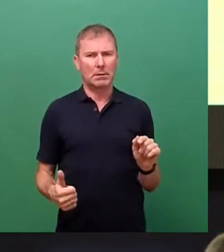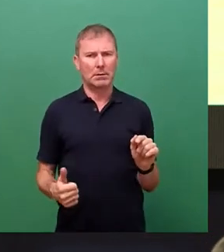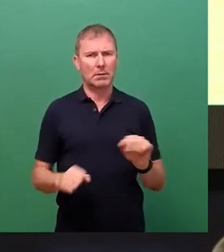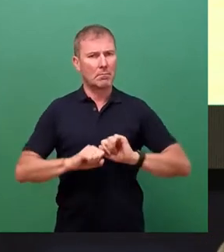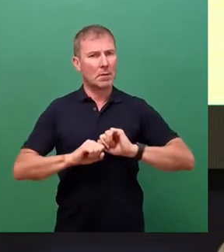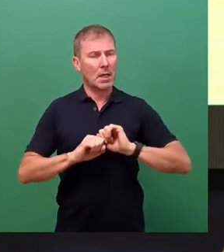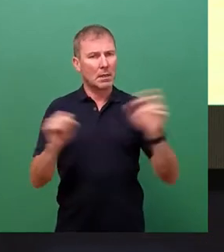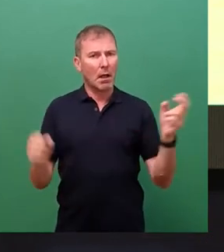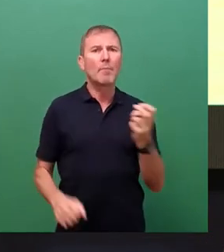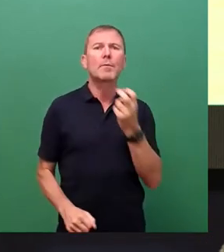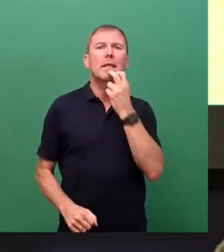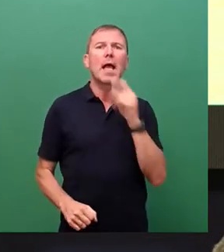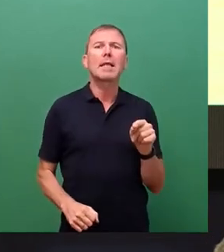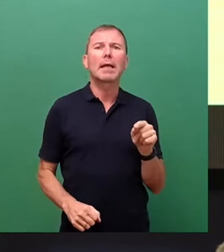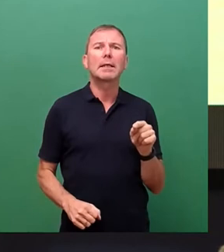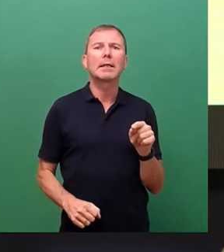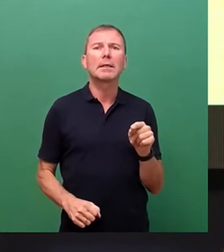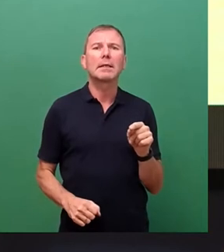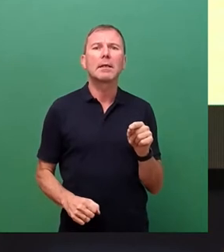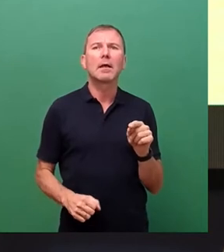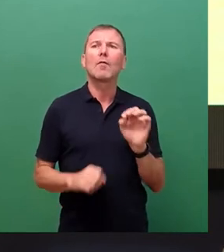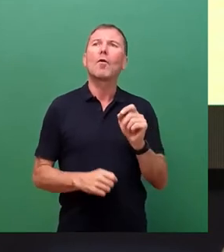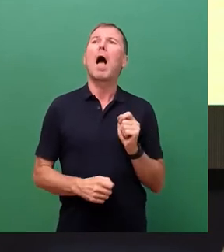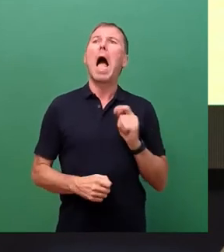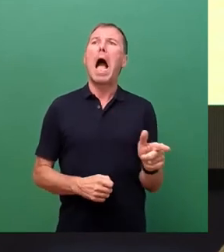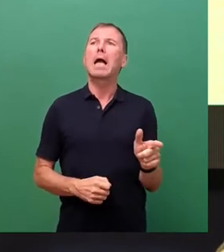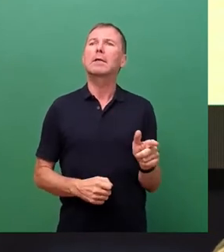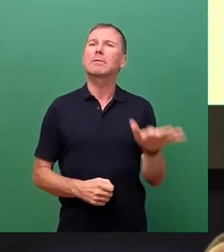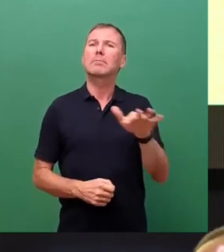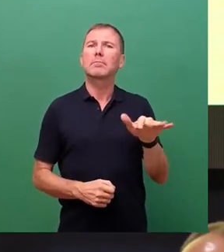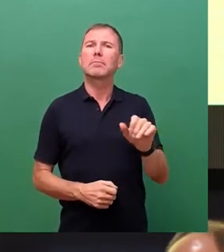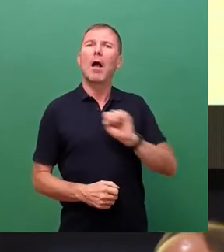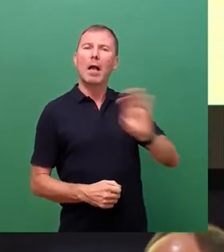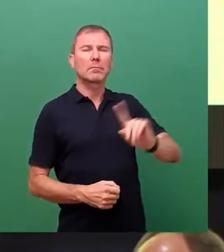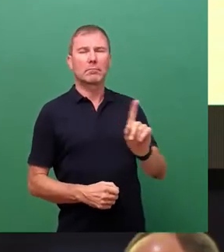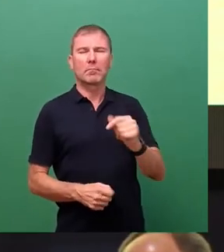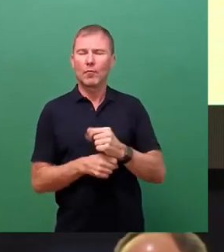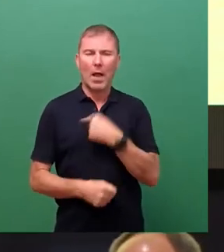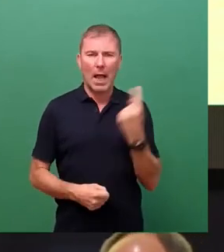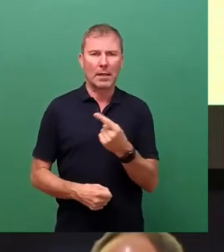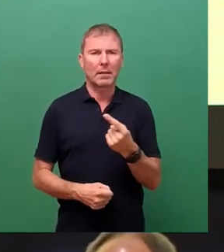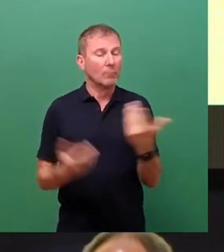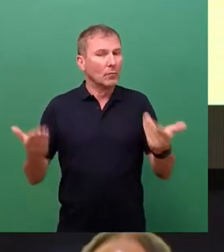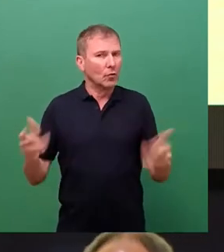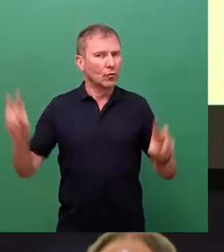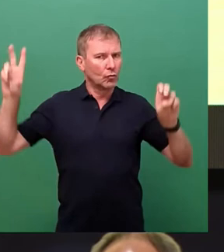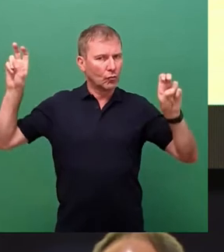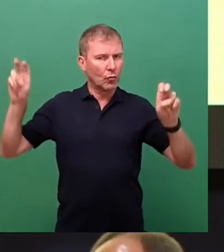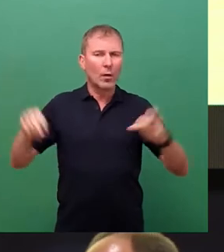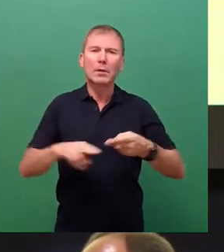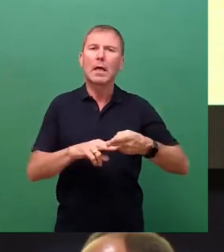Energie nicht nur etwas für Reiche sein darf. Zitat Ende. Und die Direktorin des Deutschen